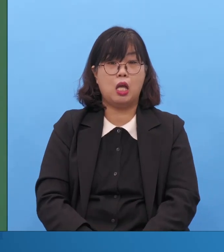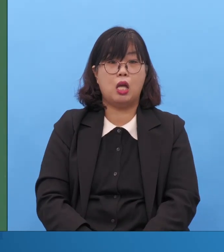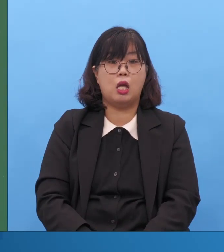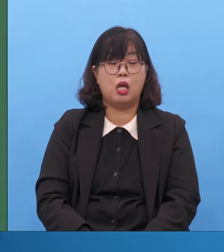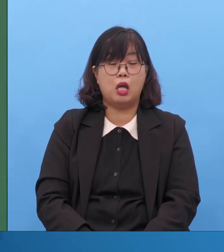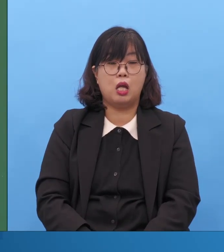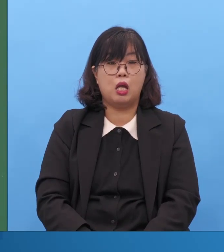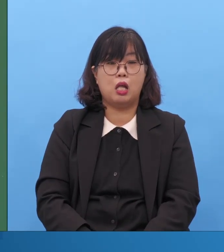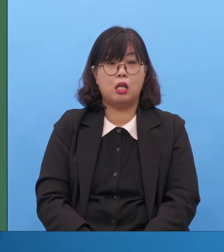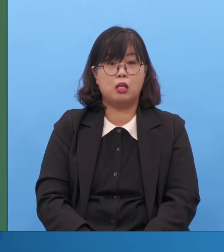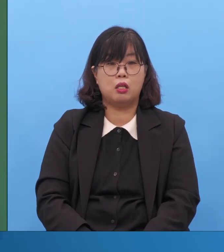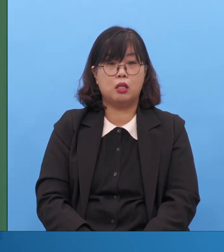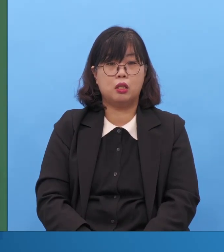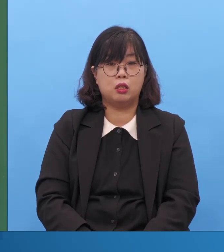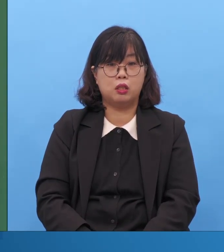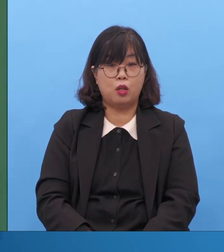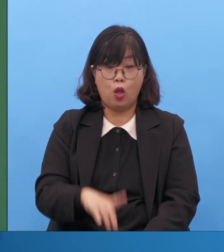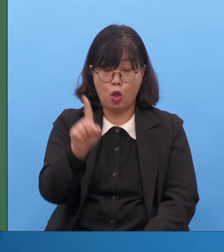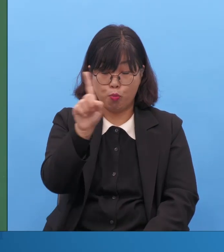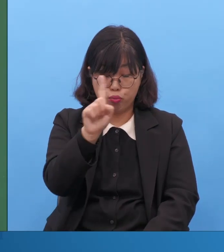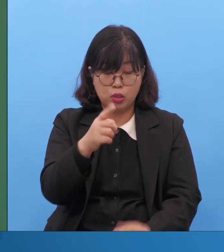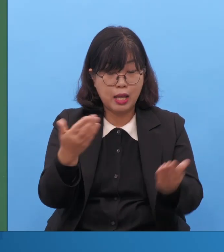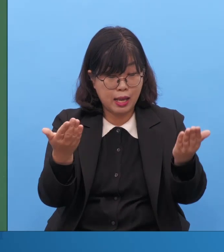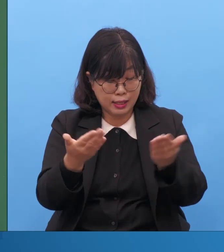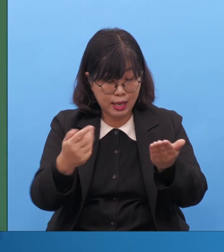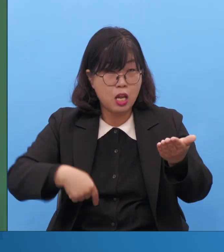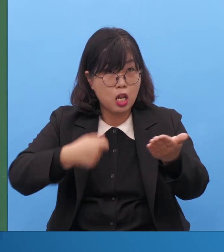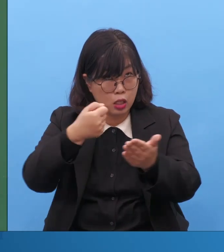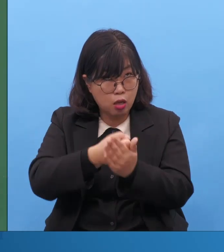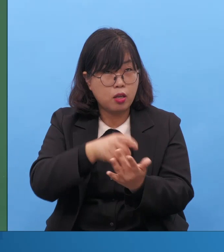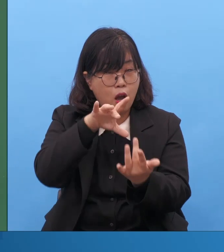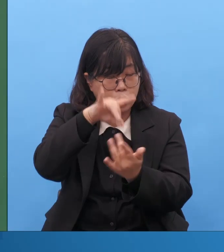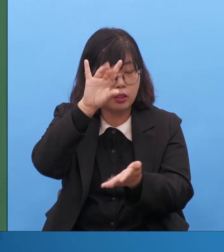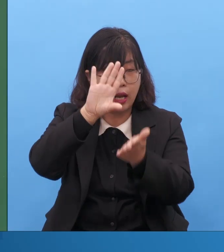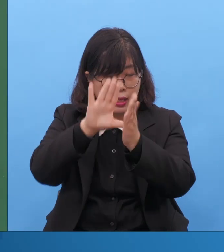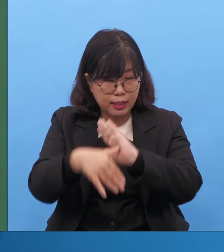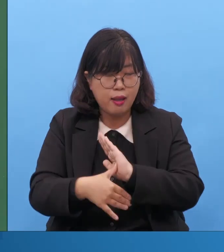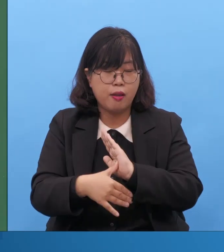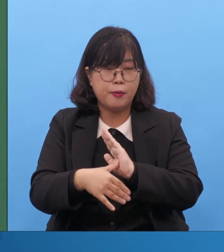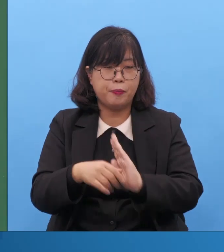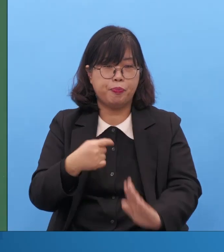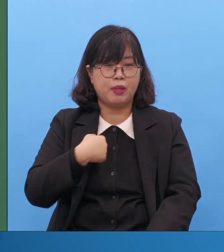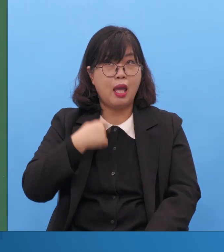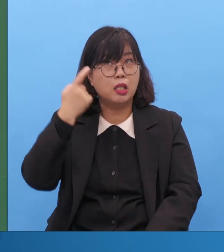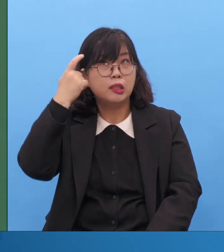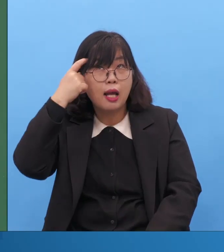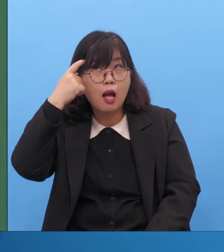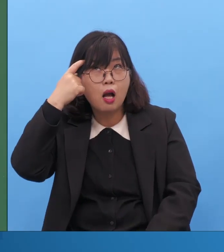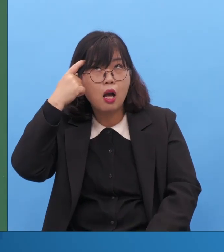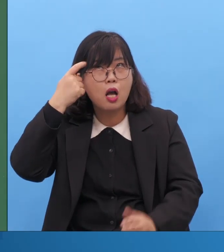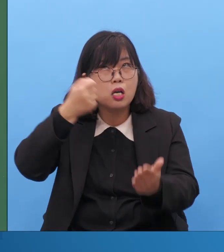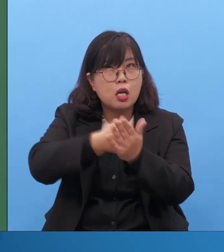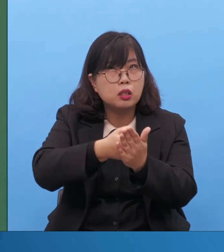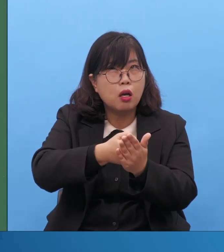순간순간 나를 표준하지 말고 사람 표준하지 말고 이래 부리면 무조건 뒤바뀝니다.